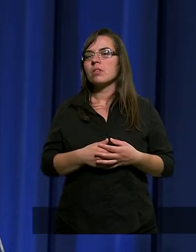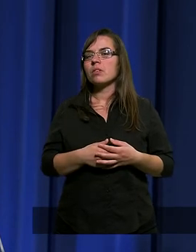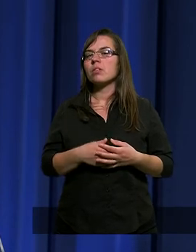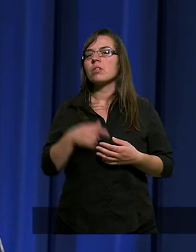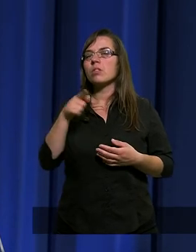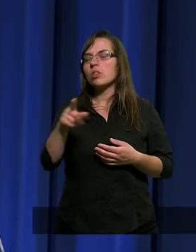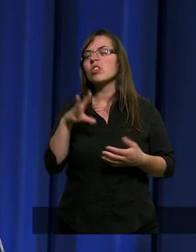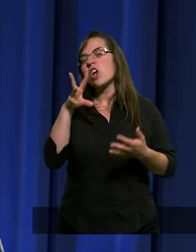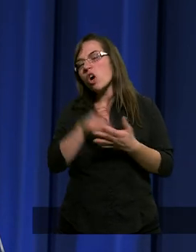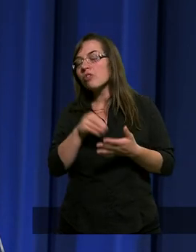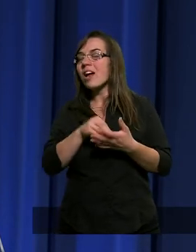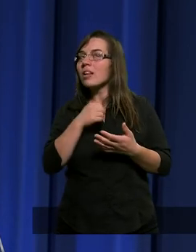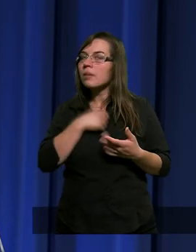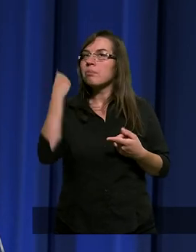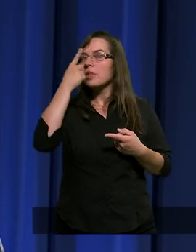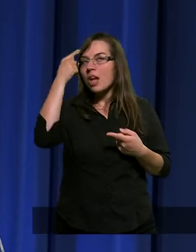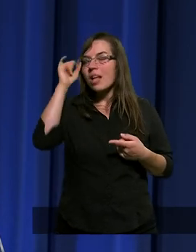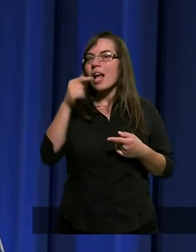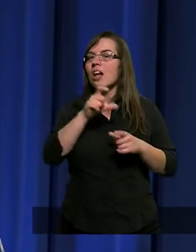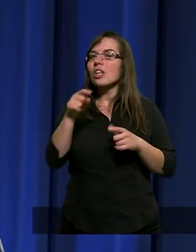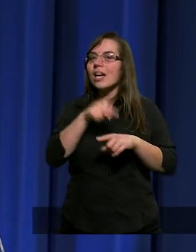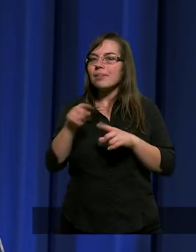Raz własnego doświadczenia mogę powiedzieć.